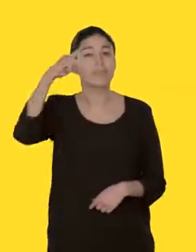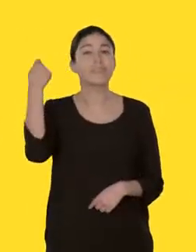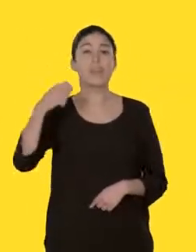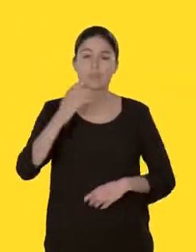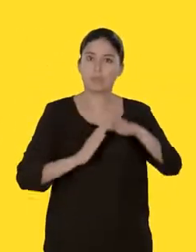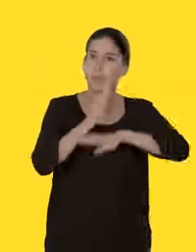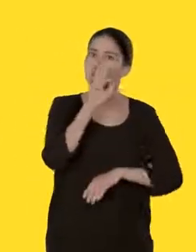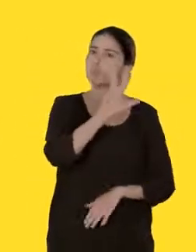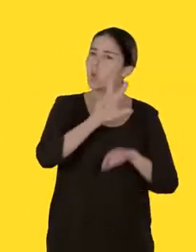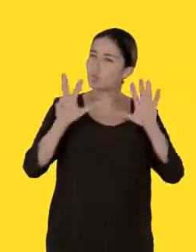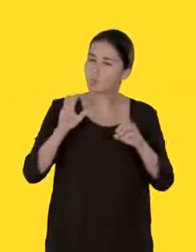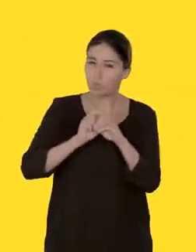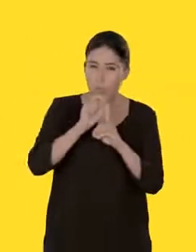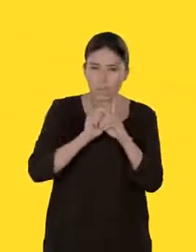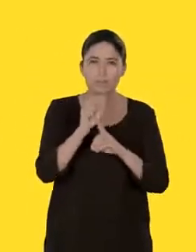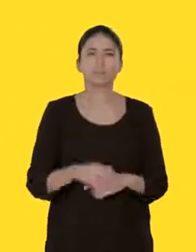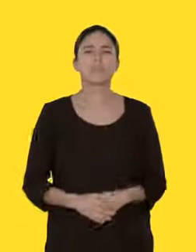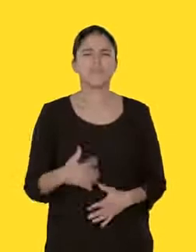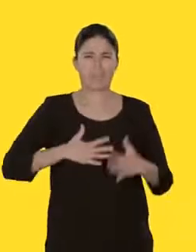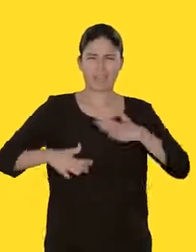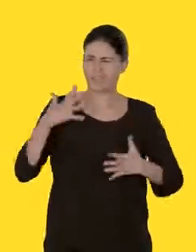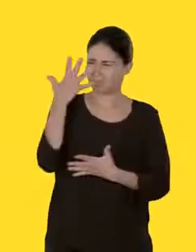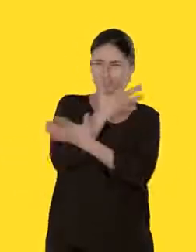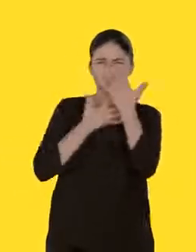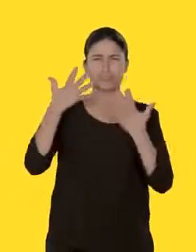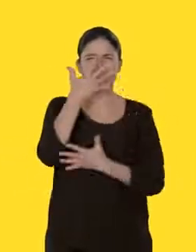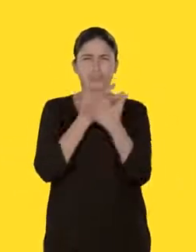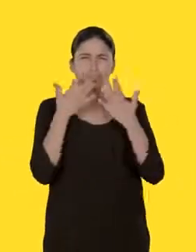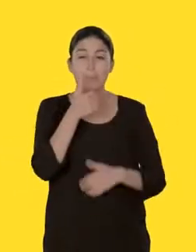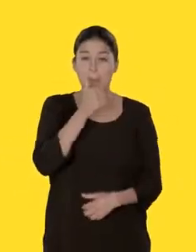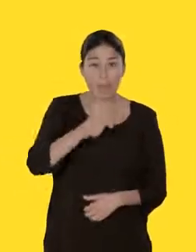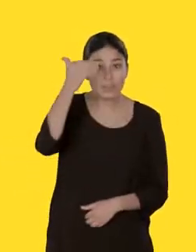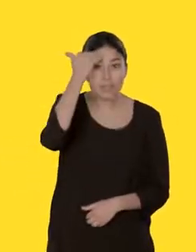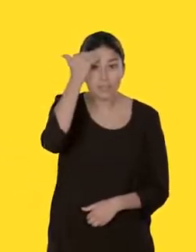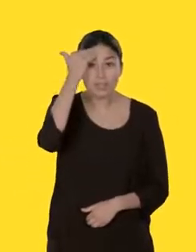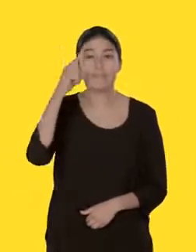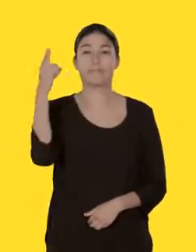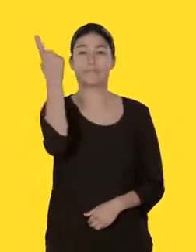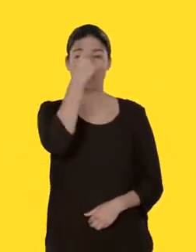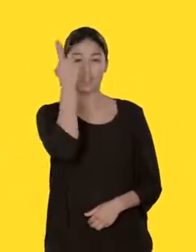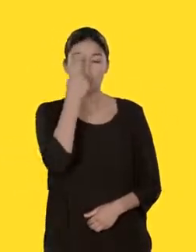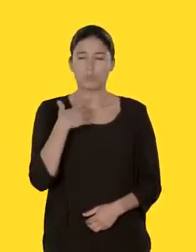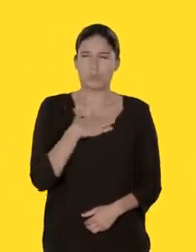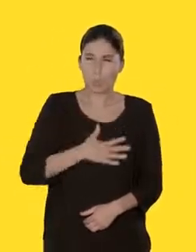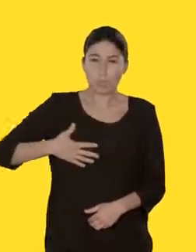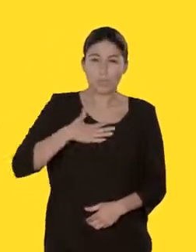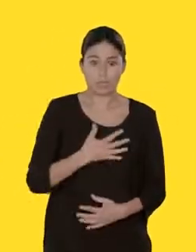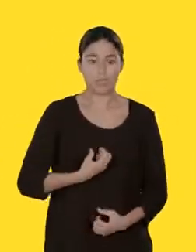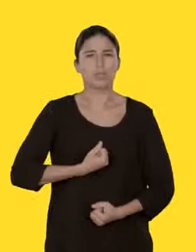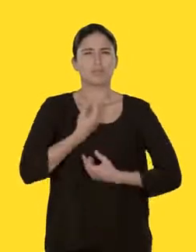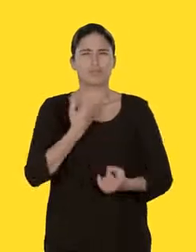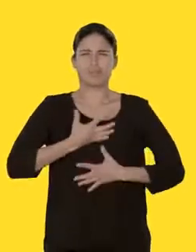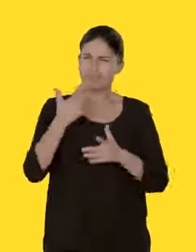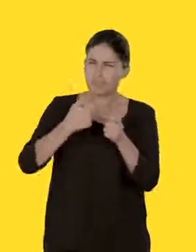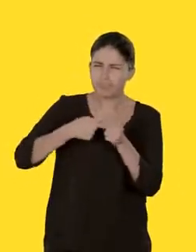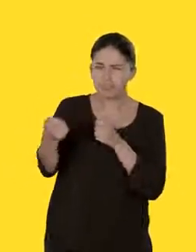crampes, fièvre supérieure à 38 degrés, fatigue inhabituelle, maux de tête, vertiges,